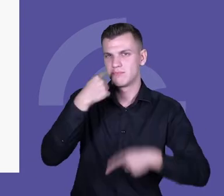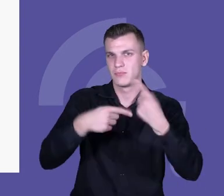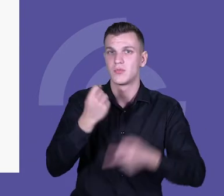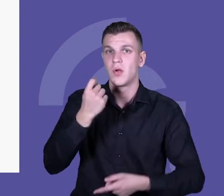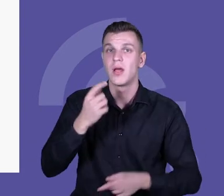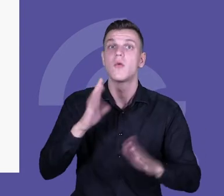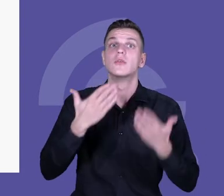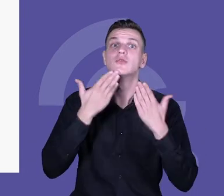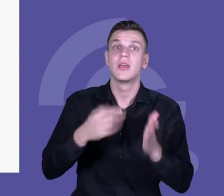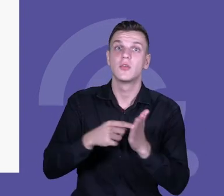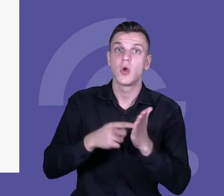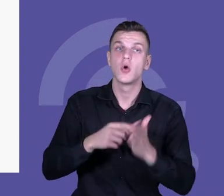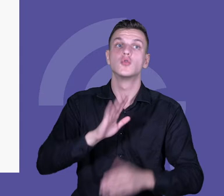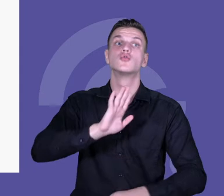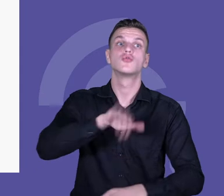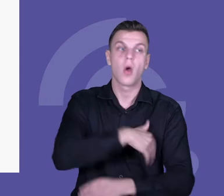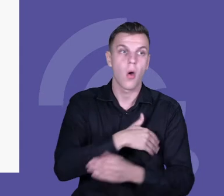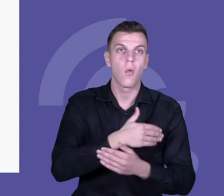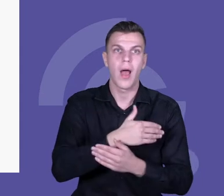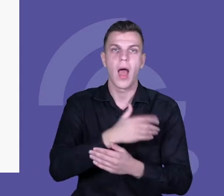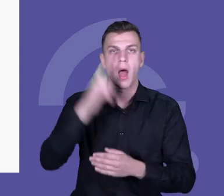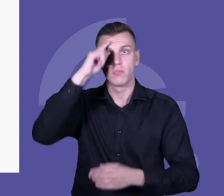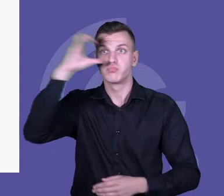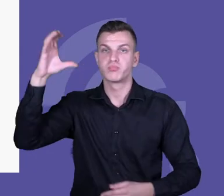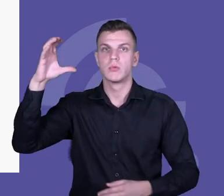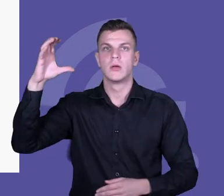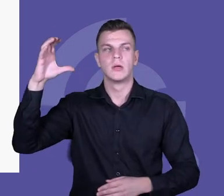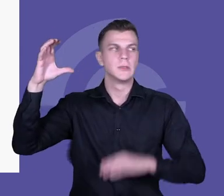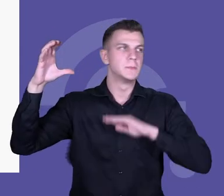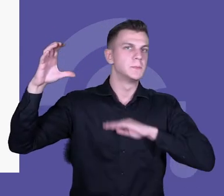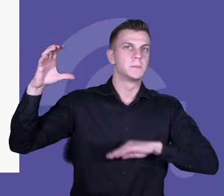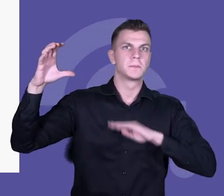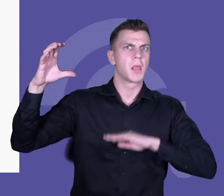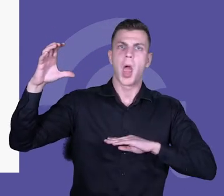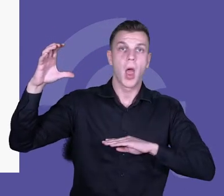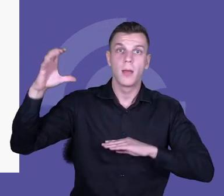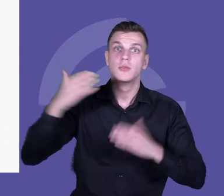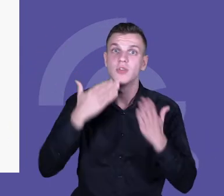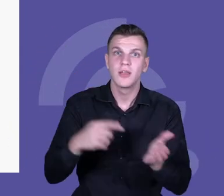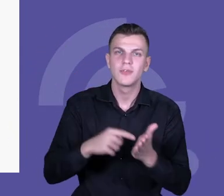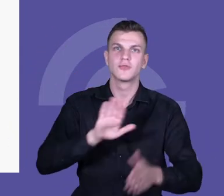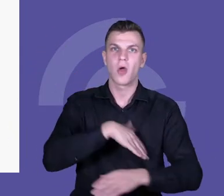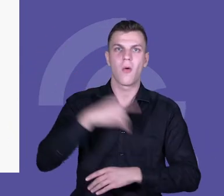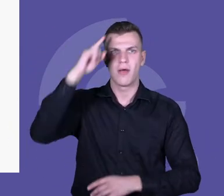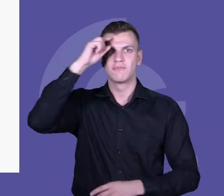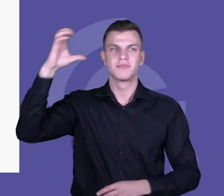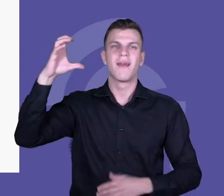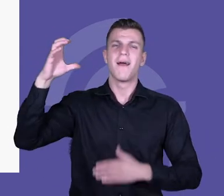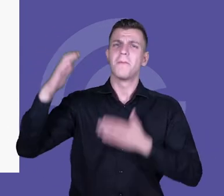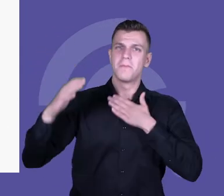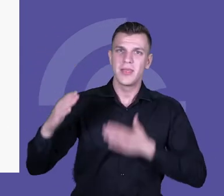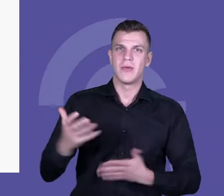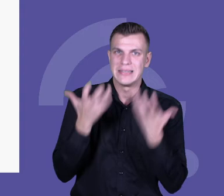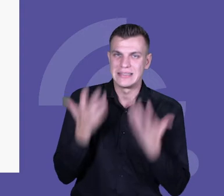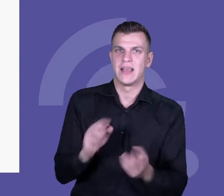perspektywę patrzenia na szkołę jako miejsce przyjazne, w którym chce się uczyć. Zdbanie o dobrostan